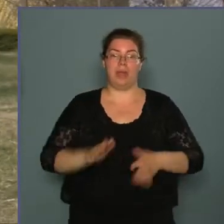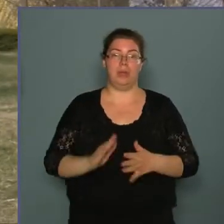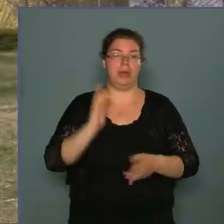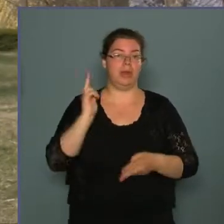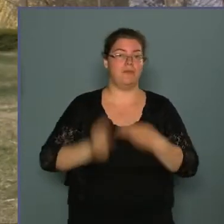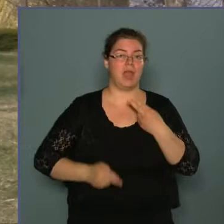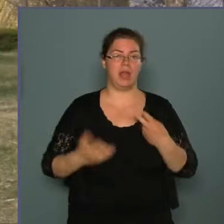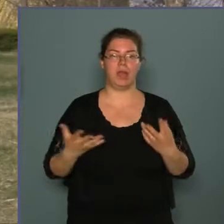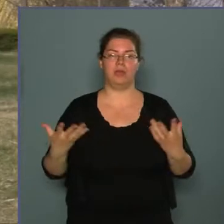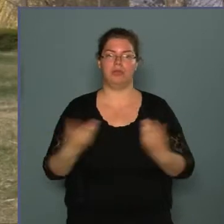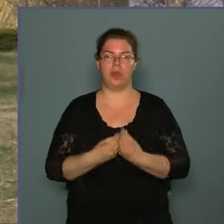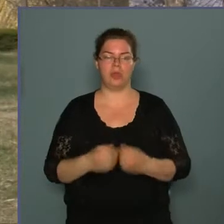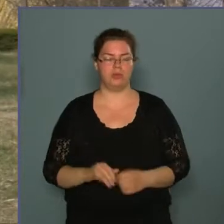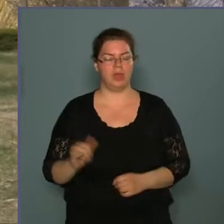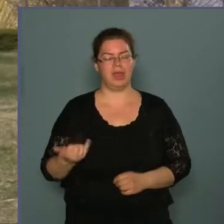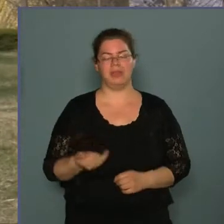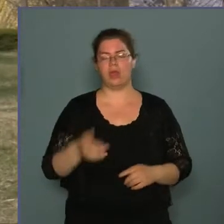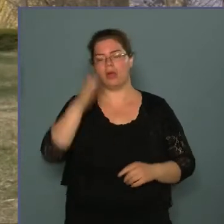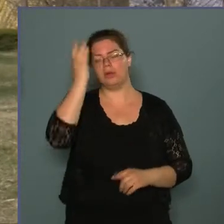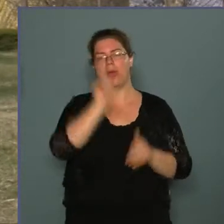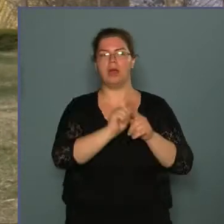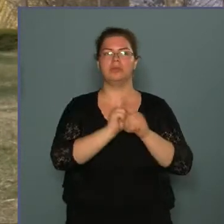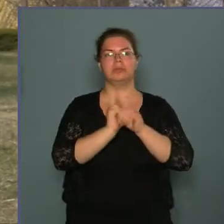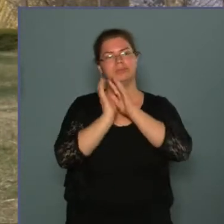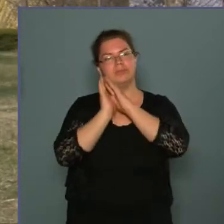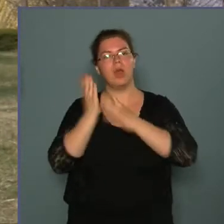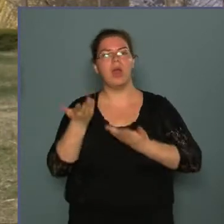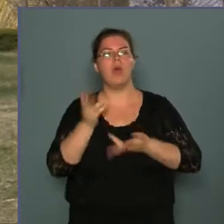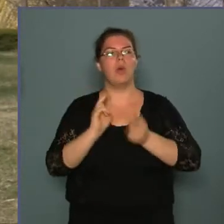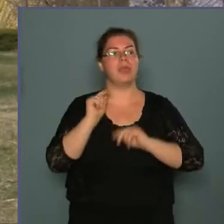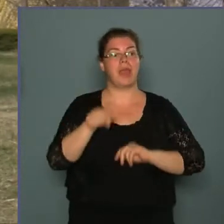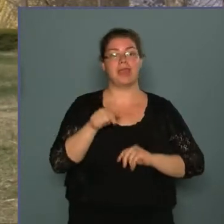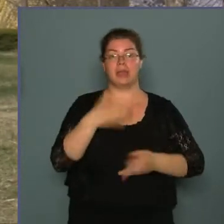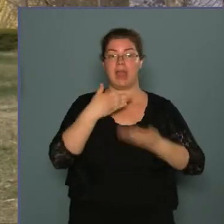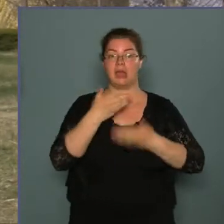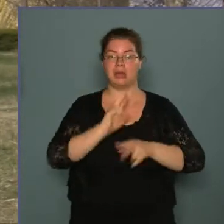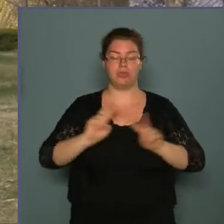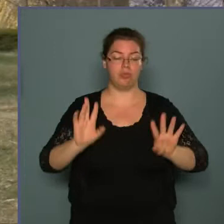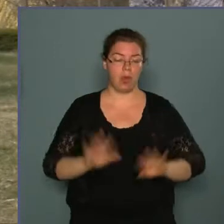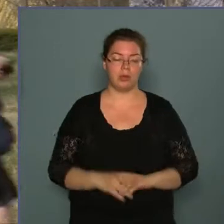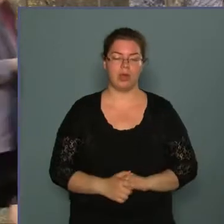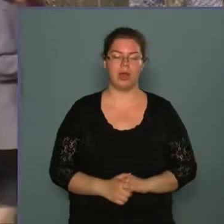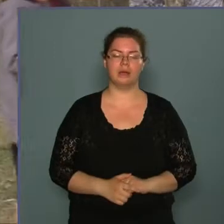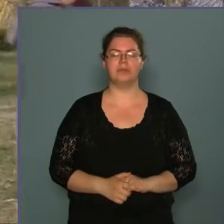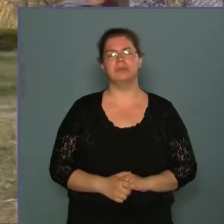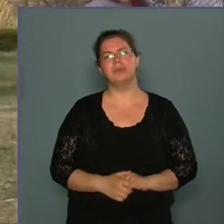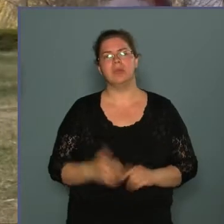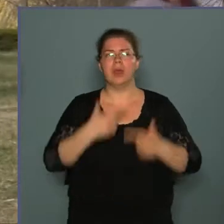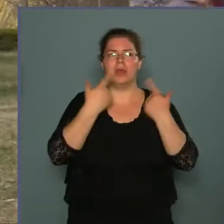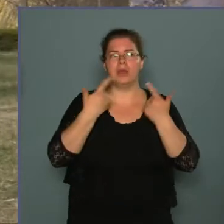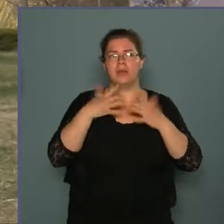végleges egyesség. A katonák úgy tértek nyugovóra, hogy ezek a tágyalások folynak. Hajnal felé